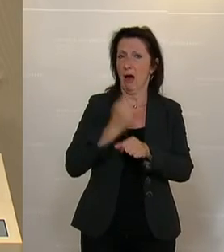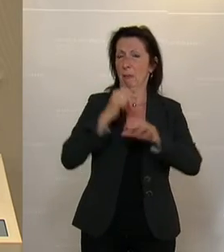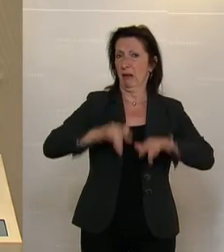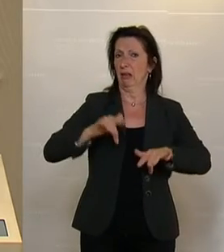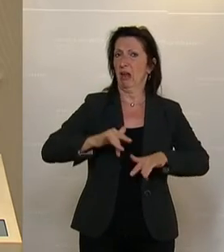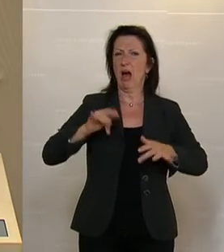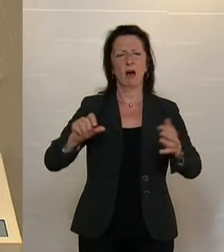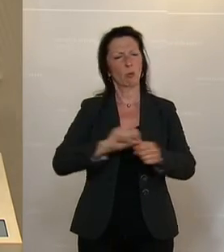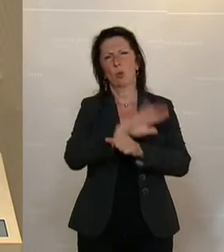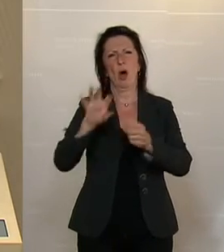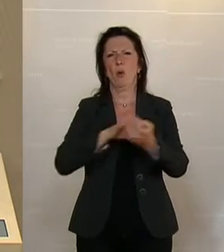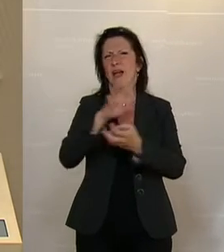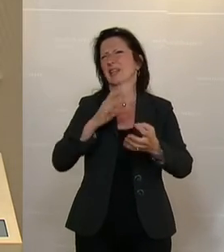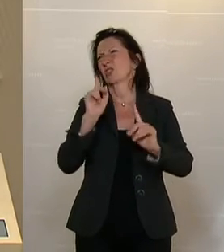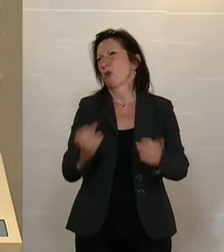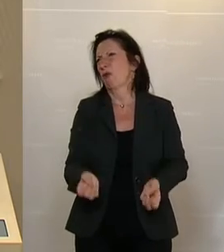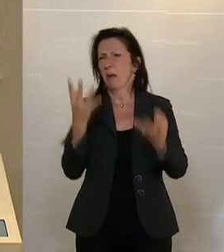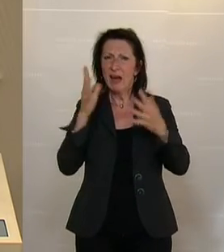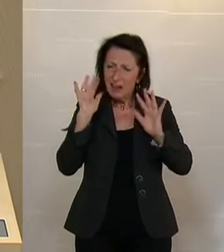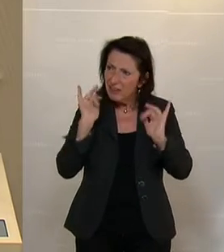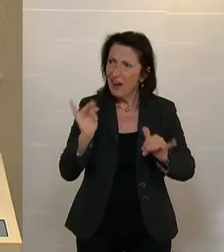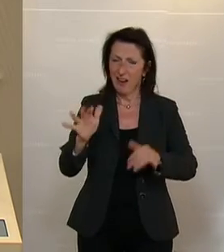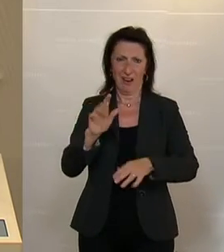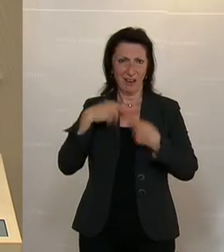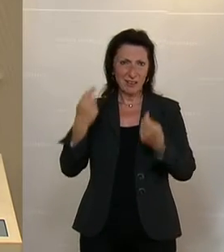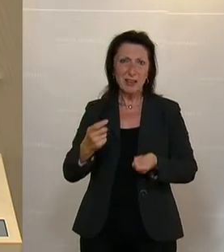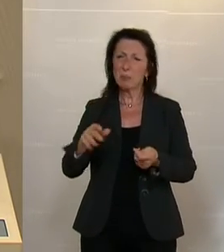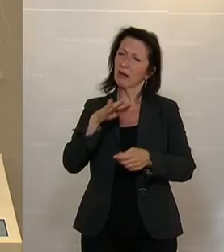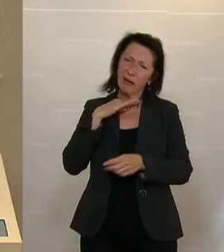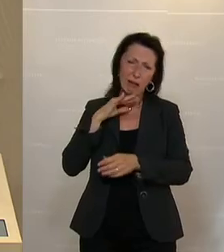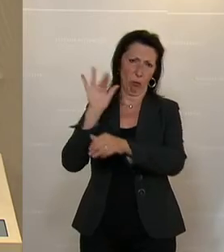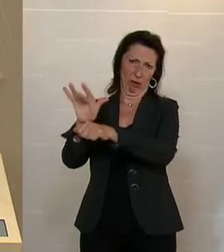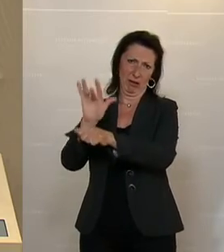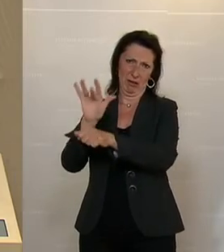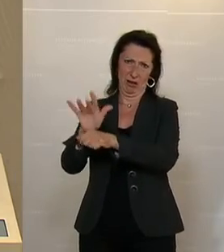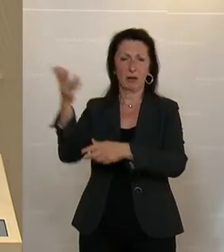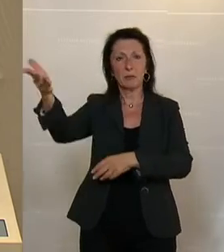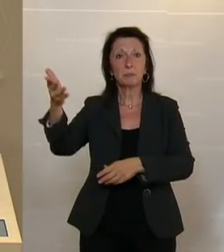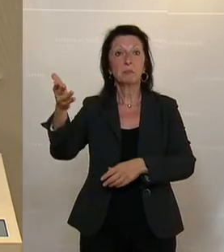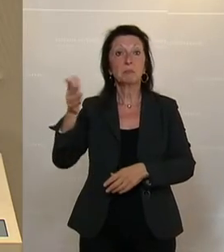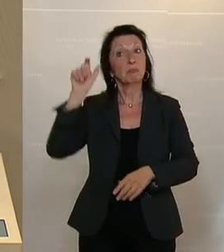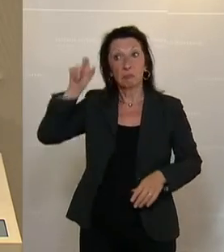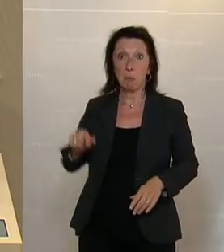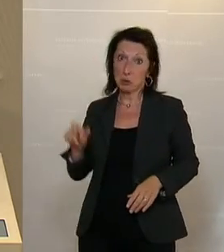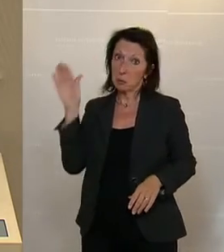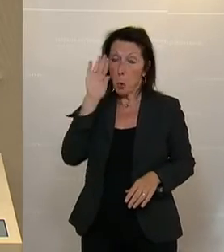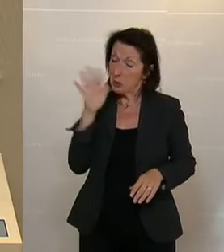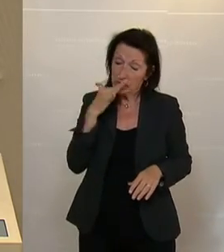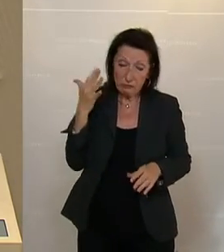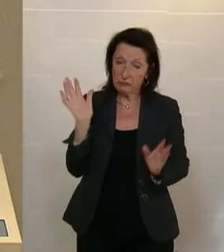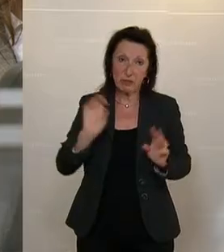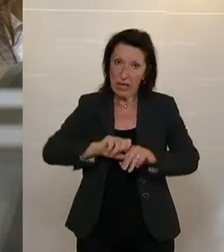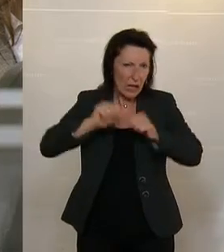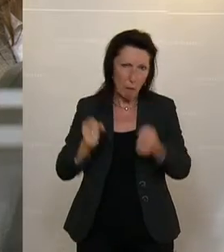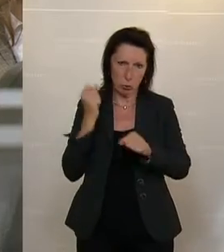-Krise hinter uns lassen. Es gibt genug Kritik, die ihr auch an die ÖVP richten könnt. Sebastian Kurz hat viel kaputt gemacht, aber da braucht